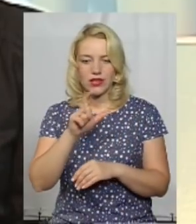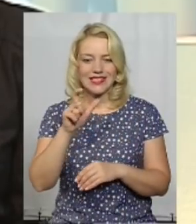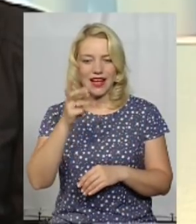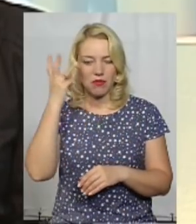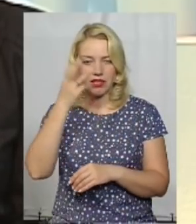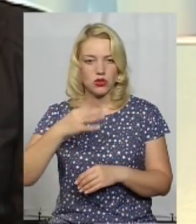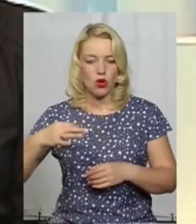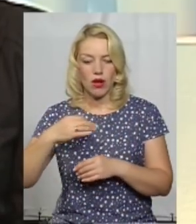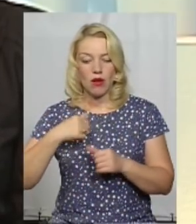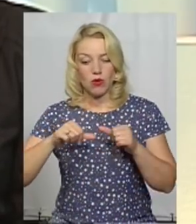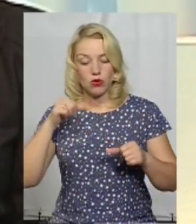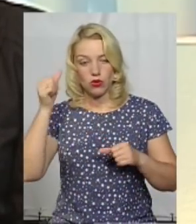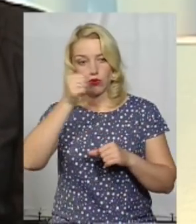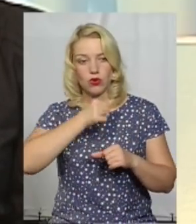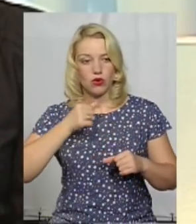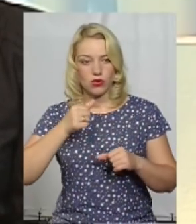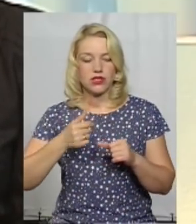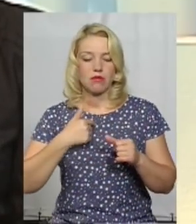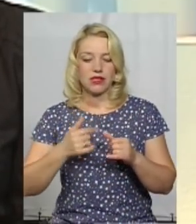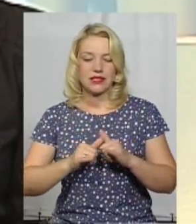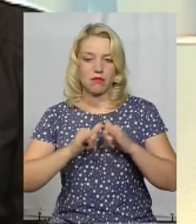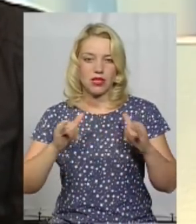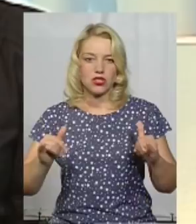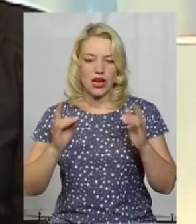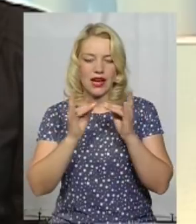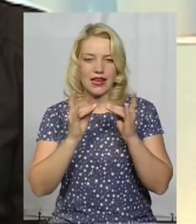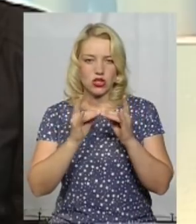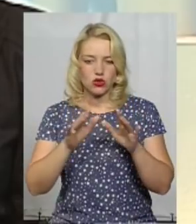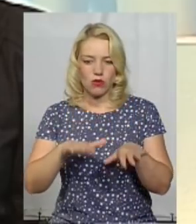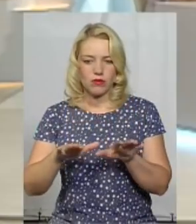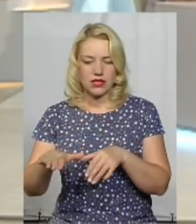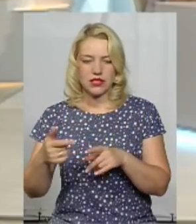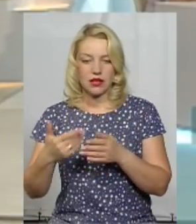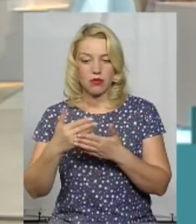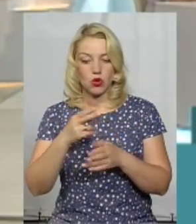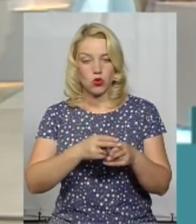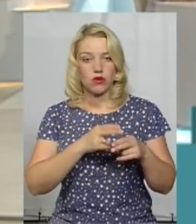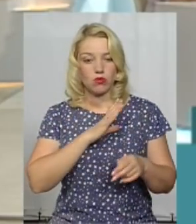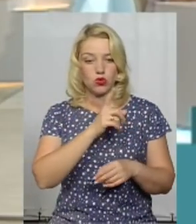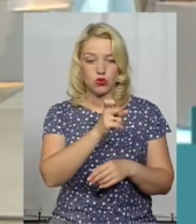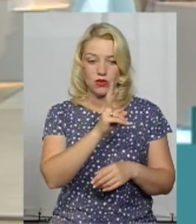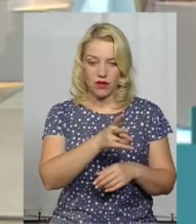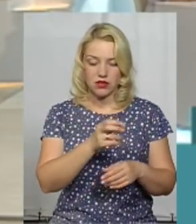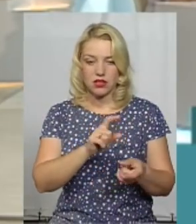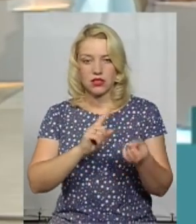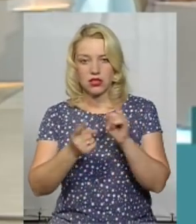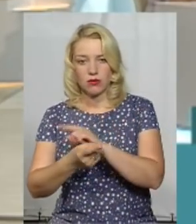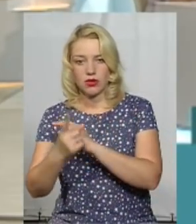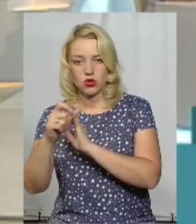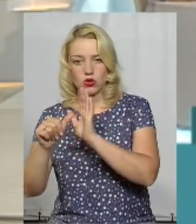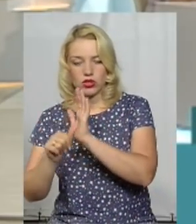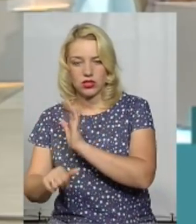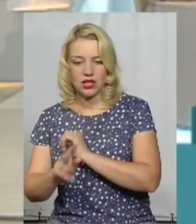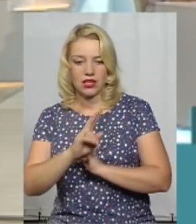збільшили кількість будинків, ліжкомістів. До прикладу, Дунайці були 120, зробили 160, Кривчик був 140, зробили